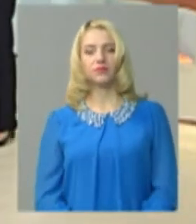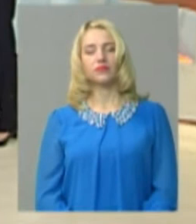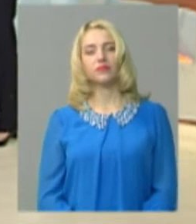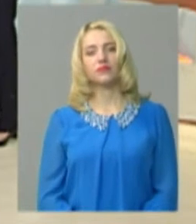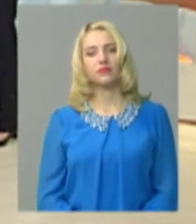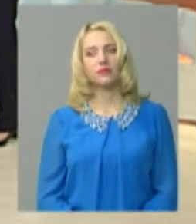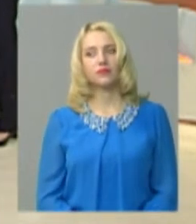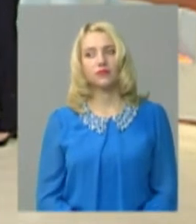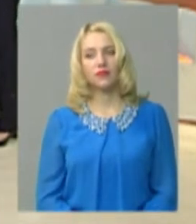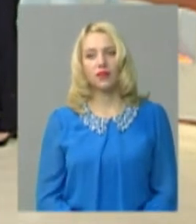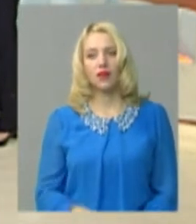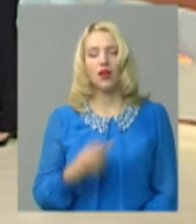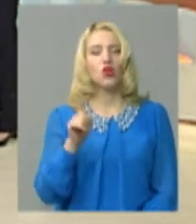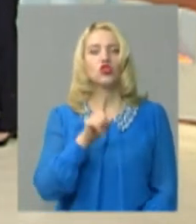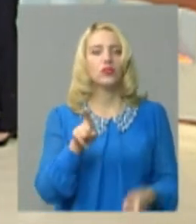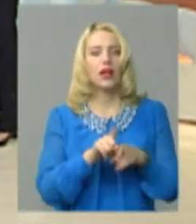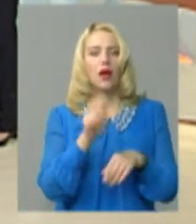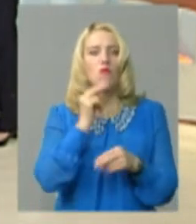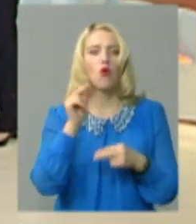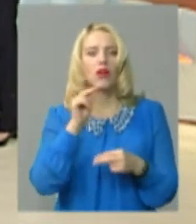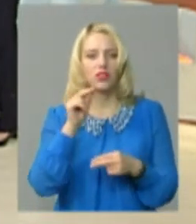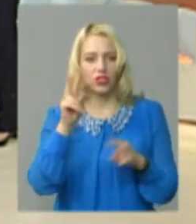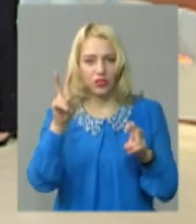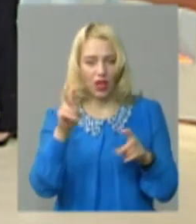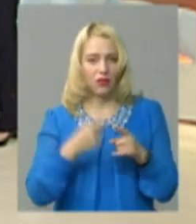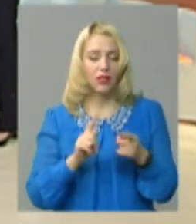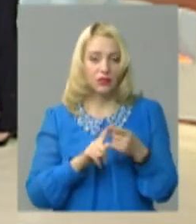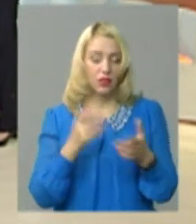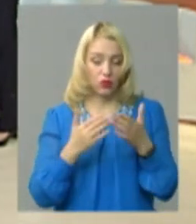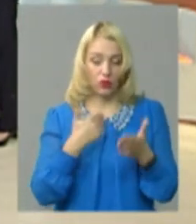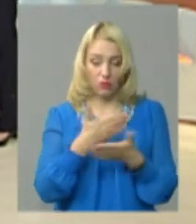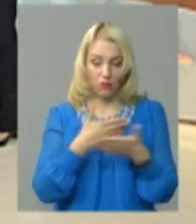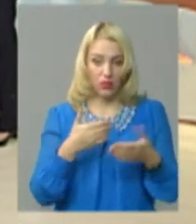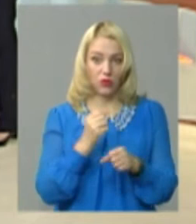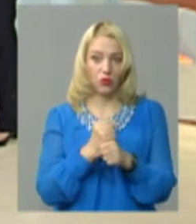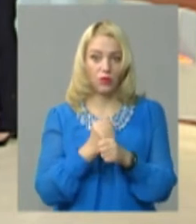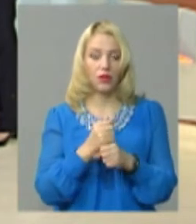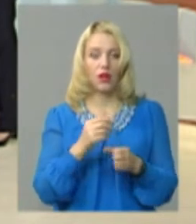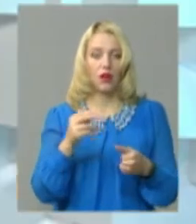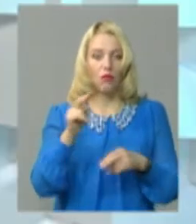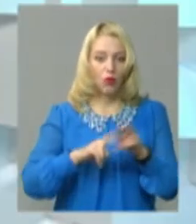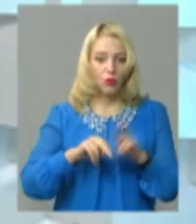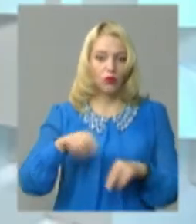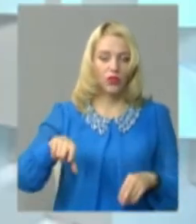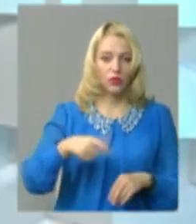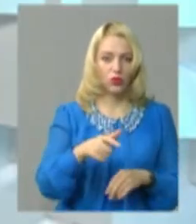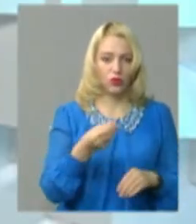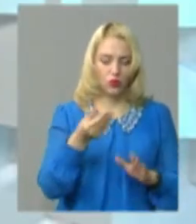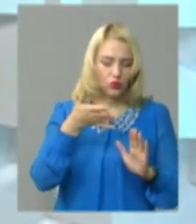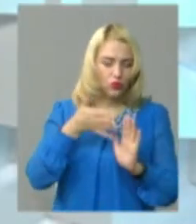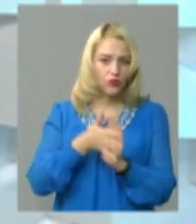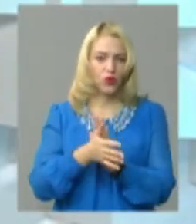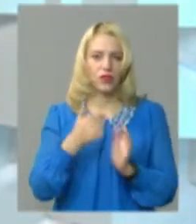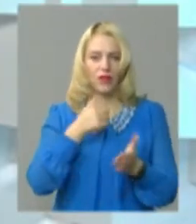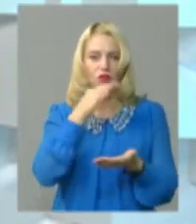Ми ж не можемо зрозуміти, що таке покращення. Якщо ми сьогодні зробили, виконали, побудували дороги, освоїли всі кошти, і я